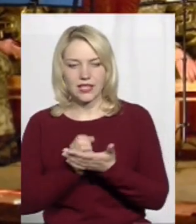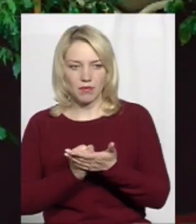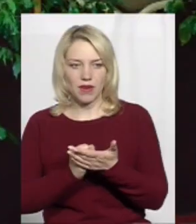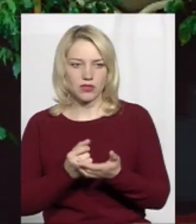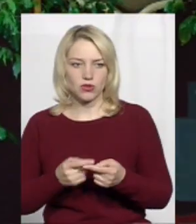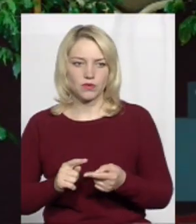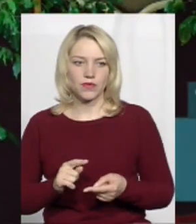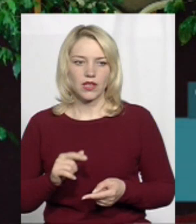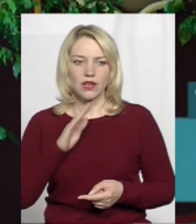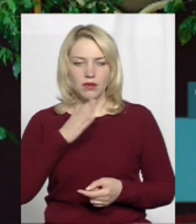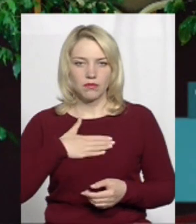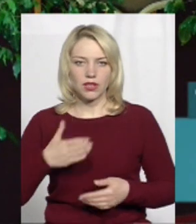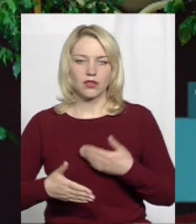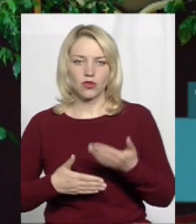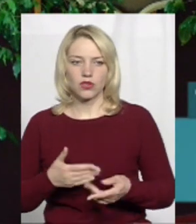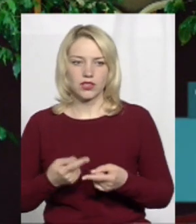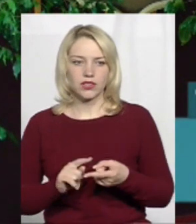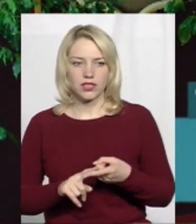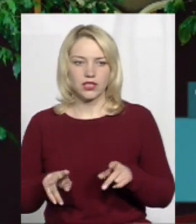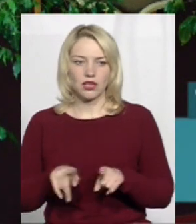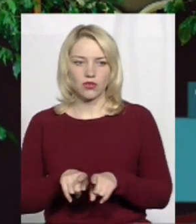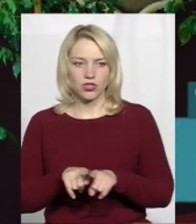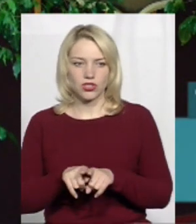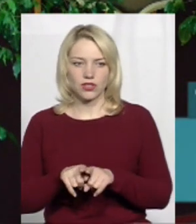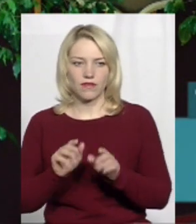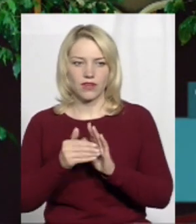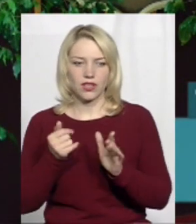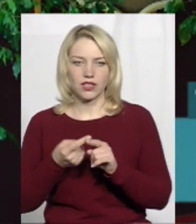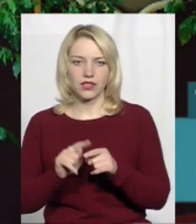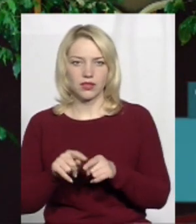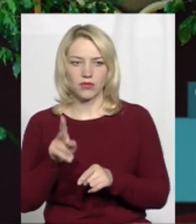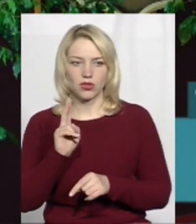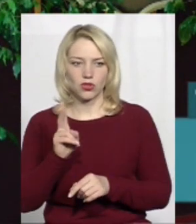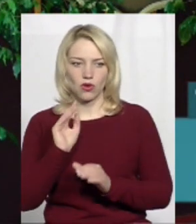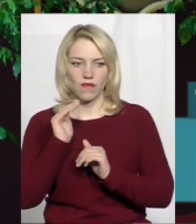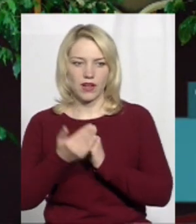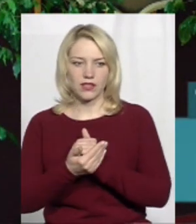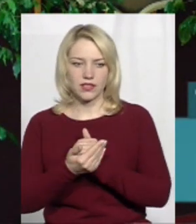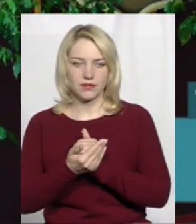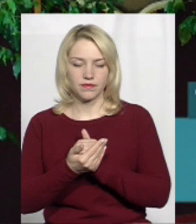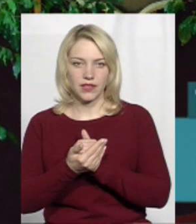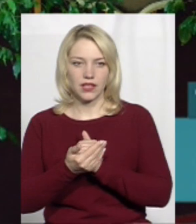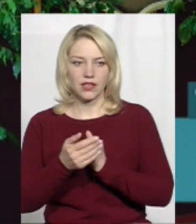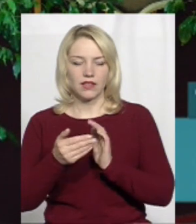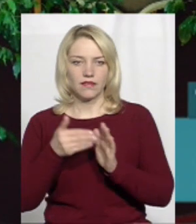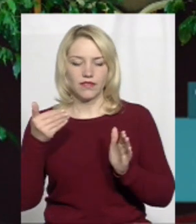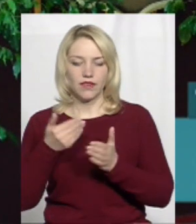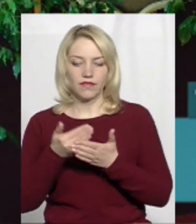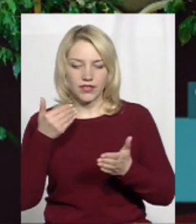області. Мій крок, напевно, це також виклик тим, хто ховається від призову,